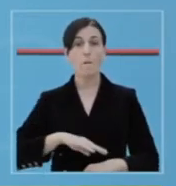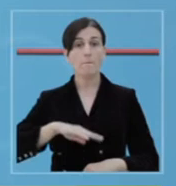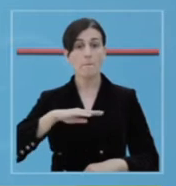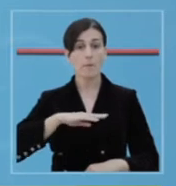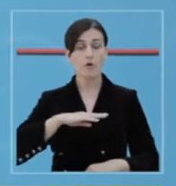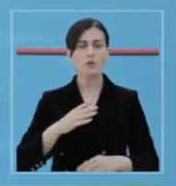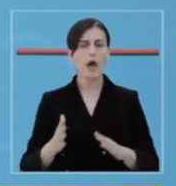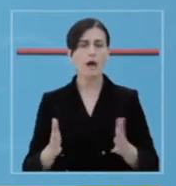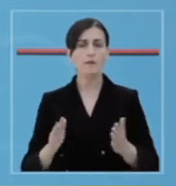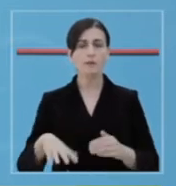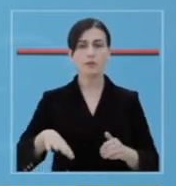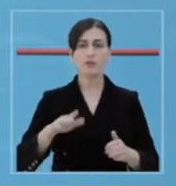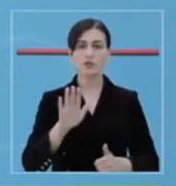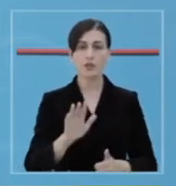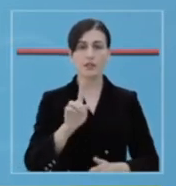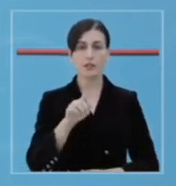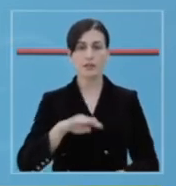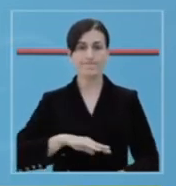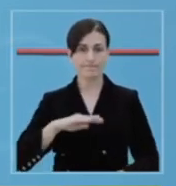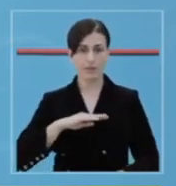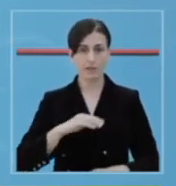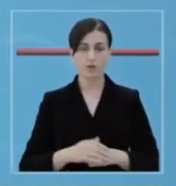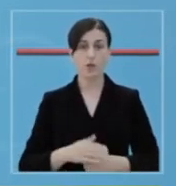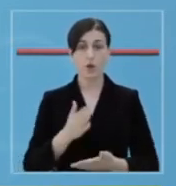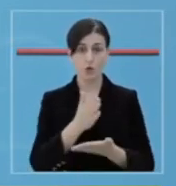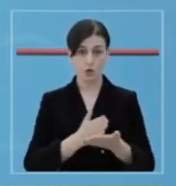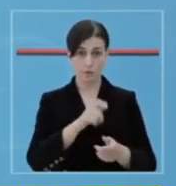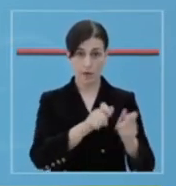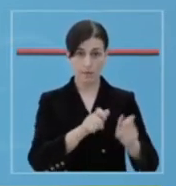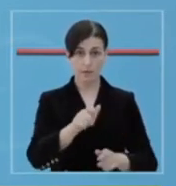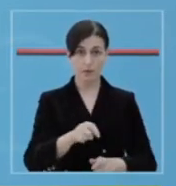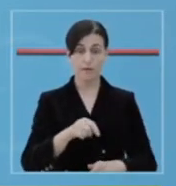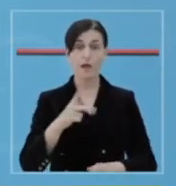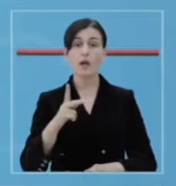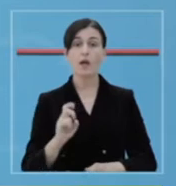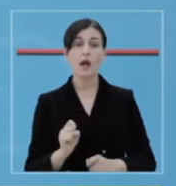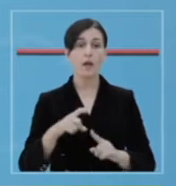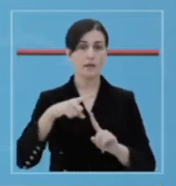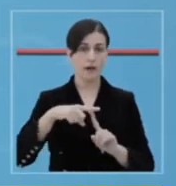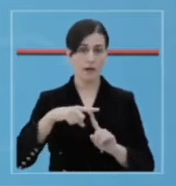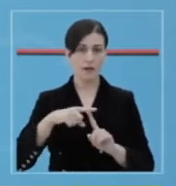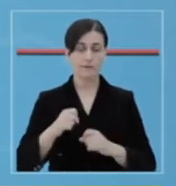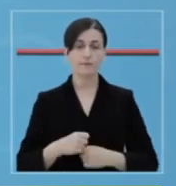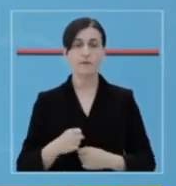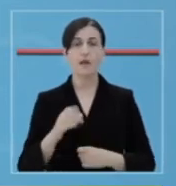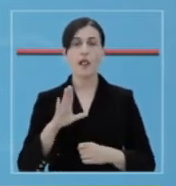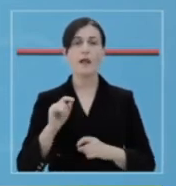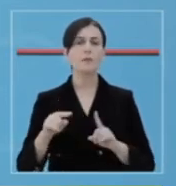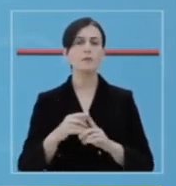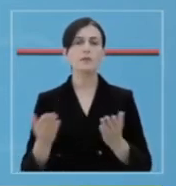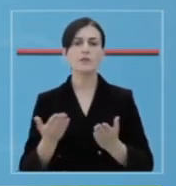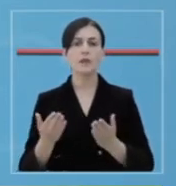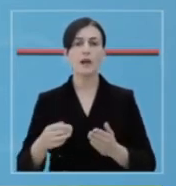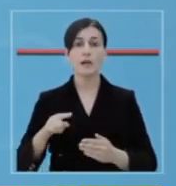Mosha mesatare të shtruarve është redhë 61 vjeç dhe gjysme atyre janë katerana. Lejmi mirër se 24